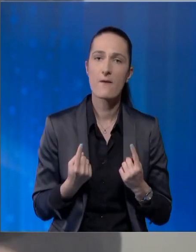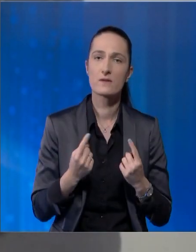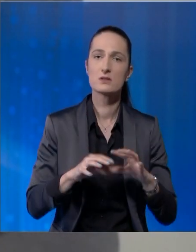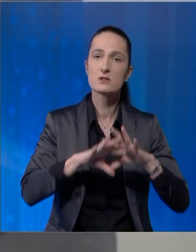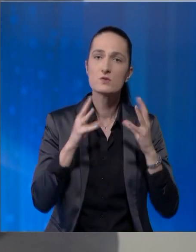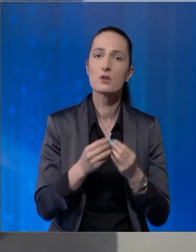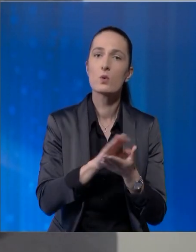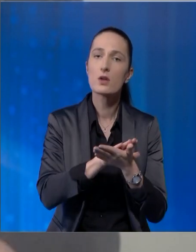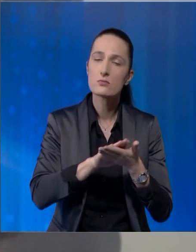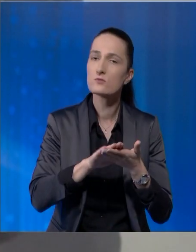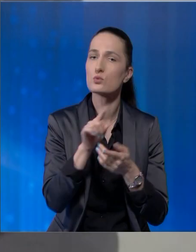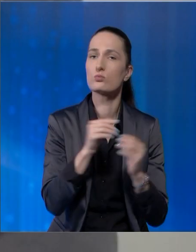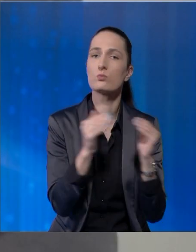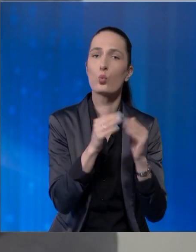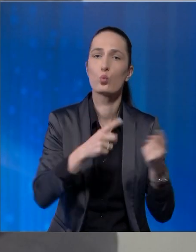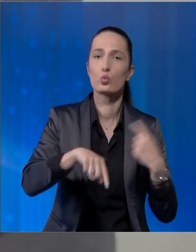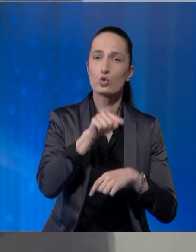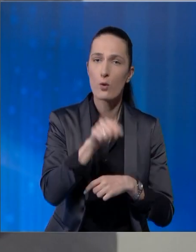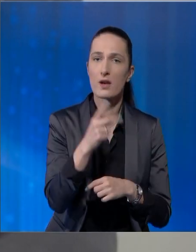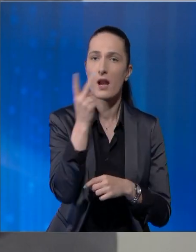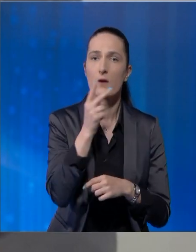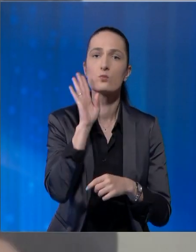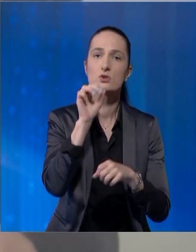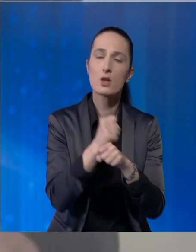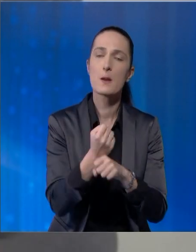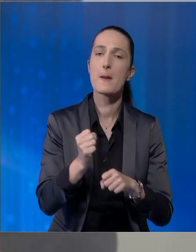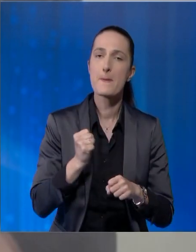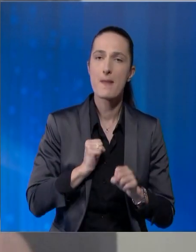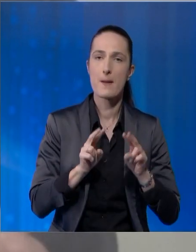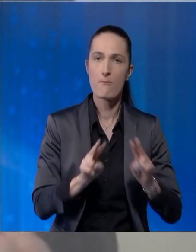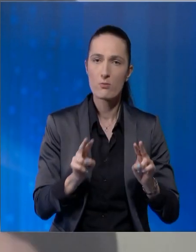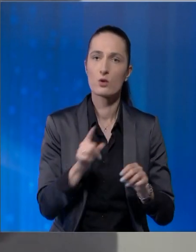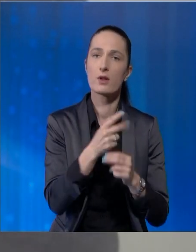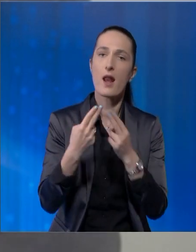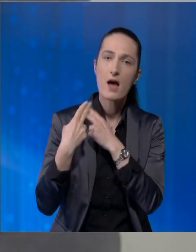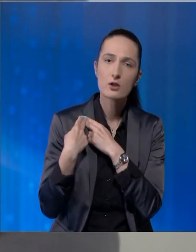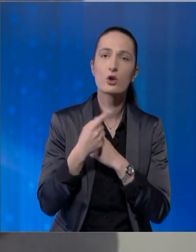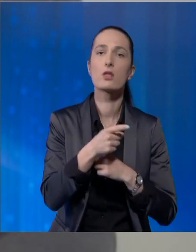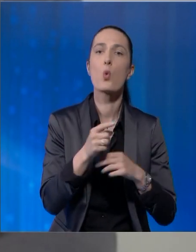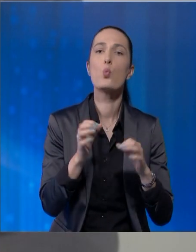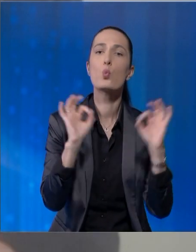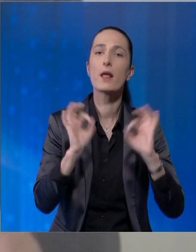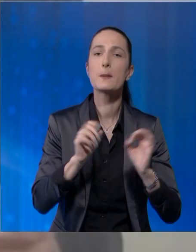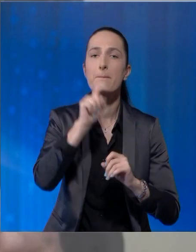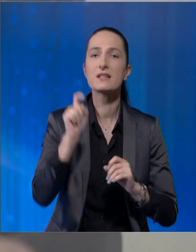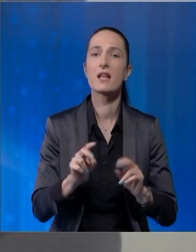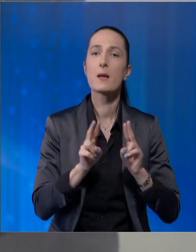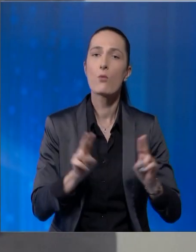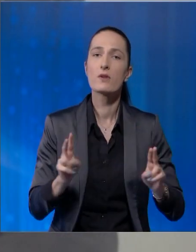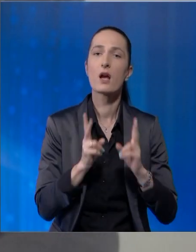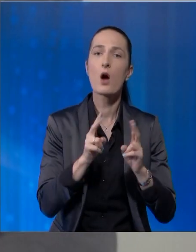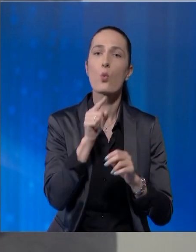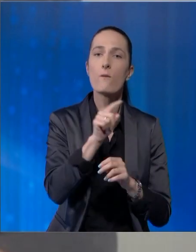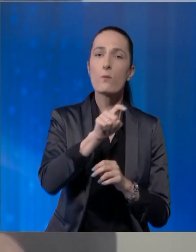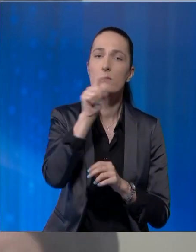su jedinstveni u tome naravno da Bosna i Hercegovina ima imovinu, da je nadležno da uredi pitanje imovine i da se radi